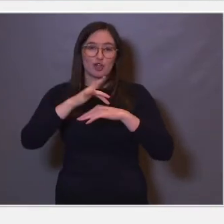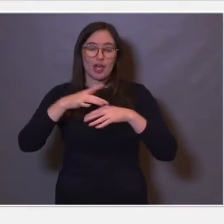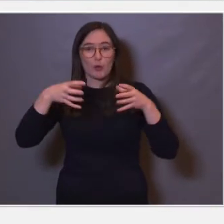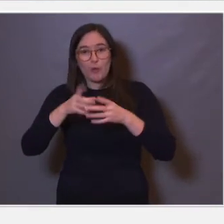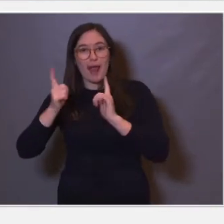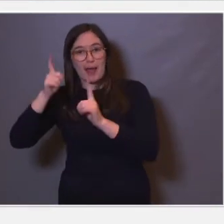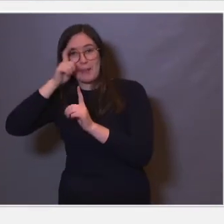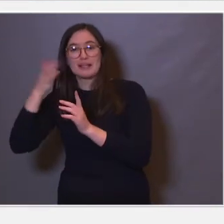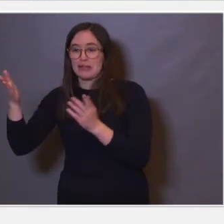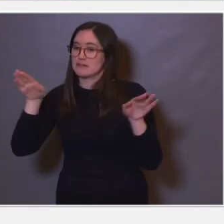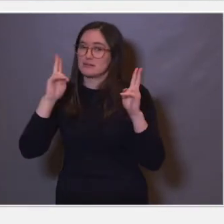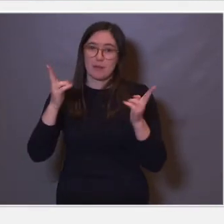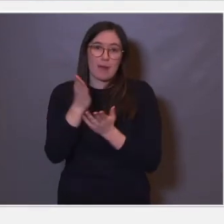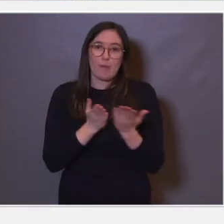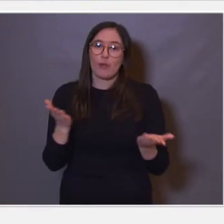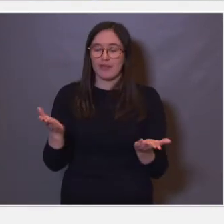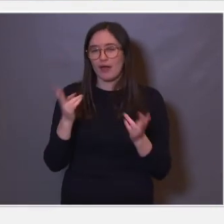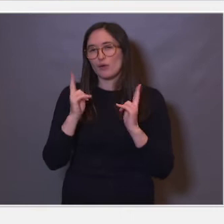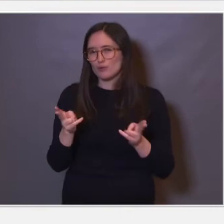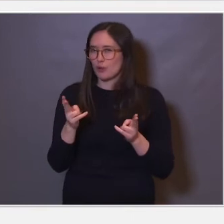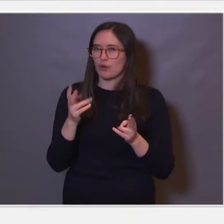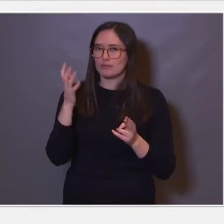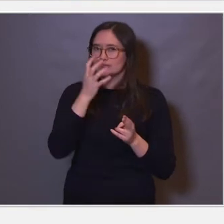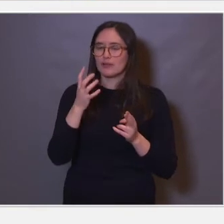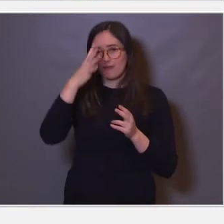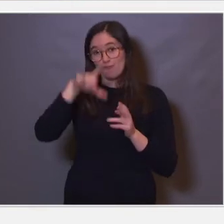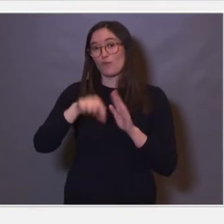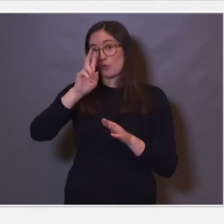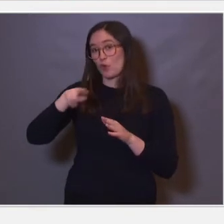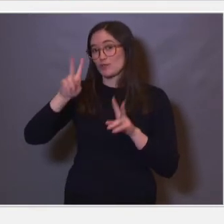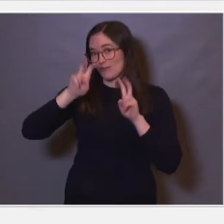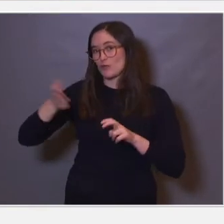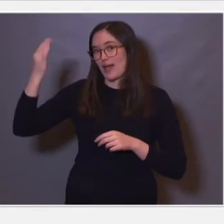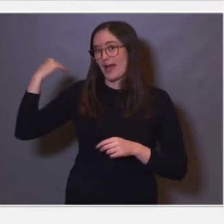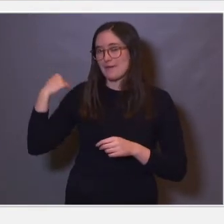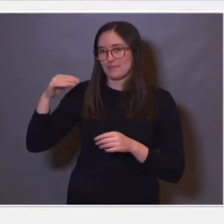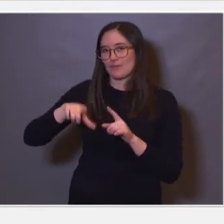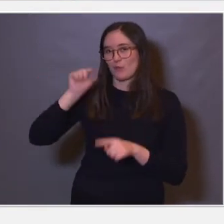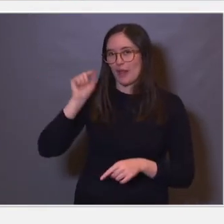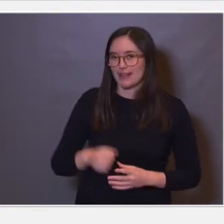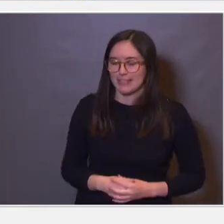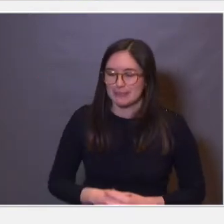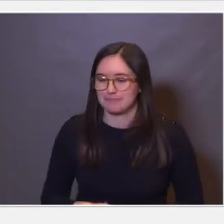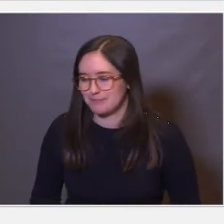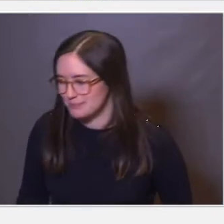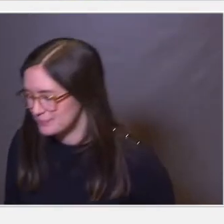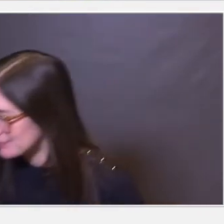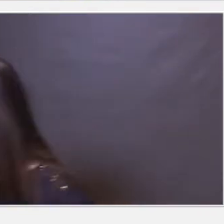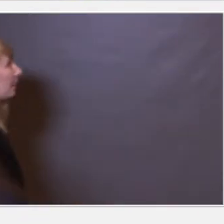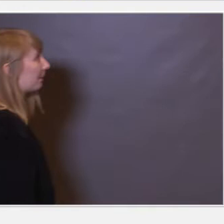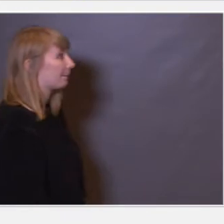et banebrytende funn som norske forskere da har gjort. Og det er sånn at tidlig i livet,